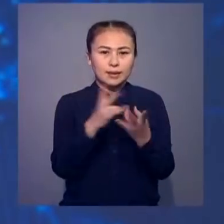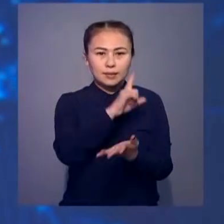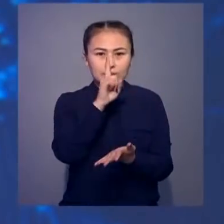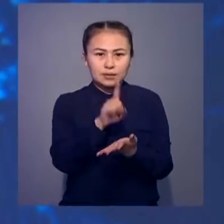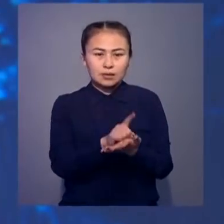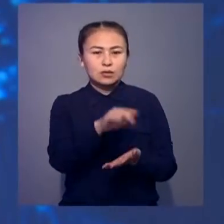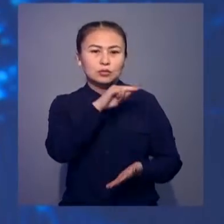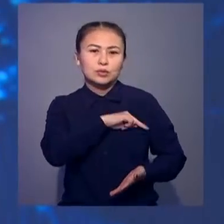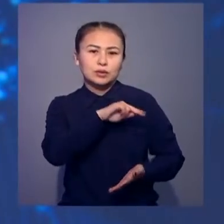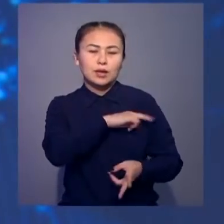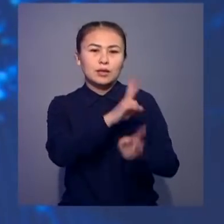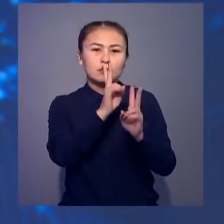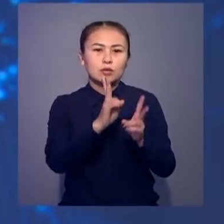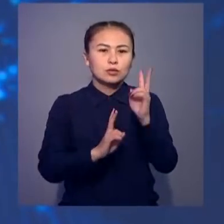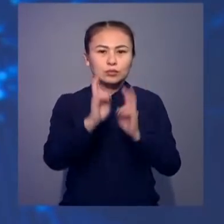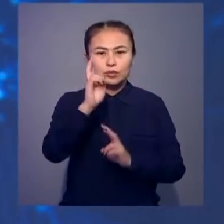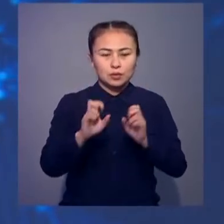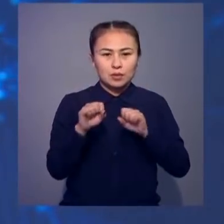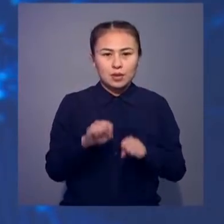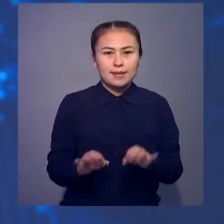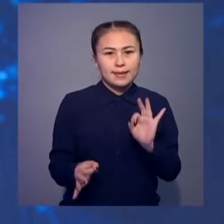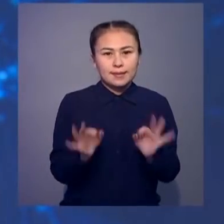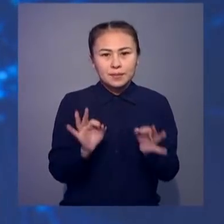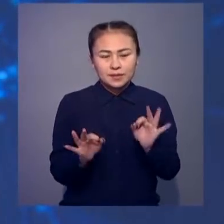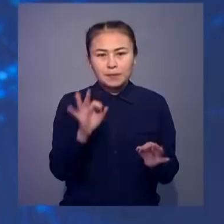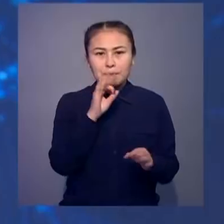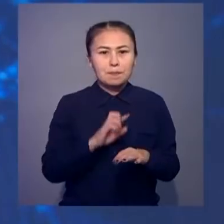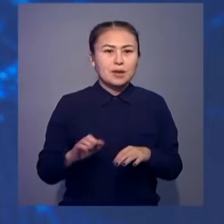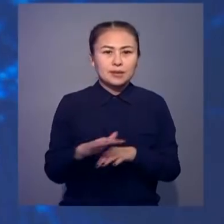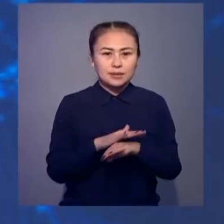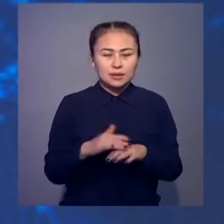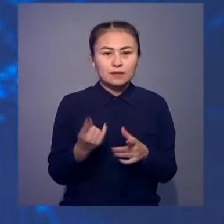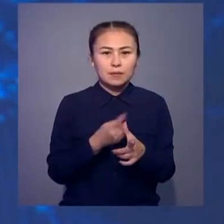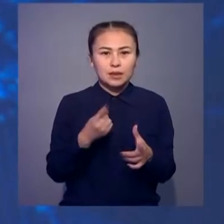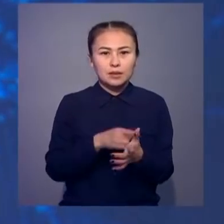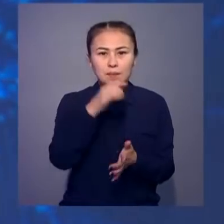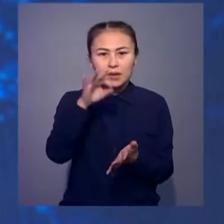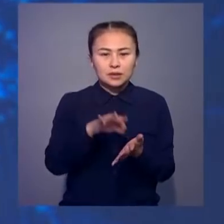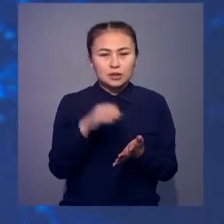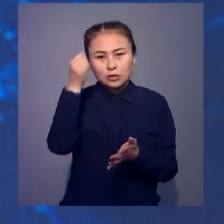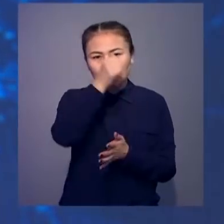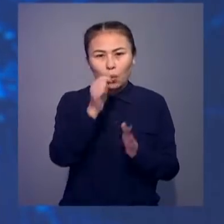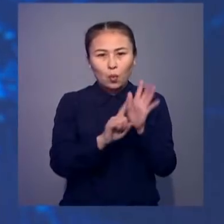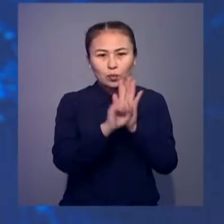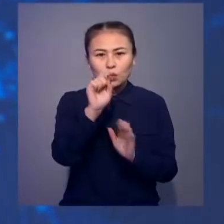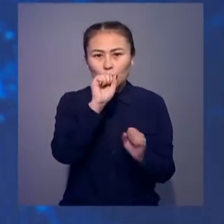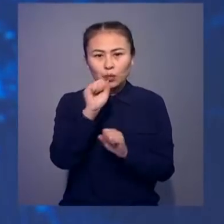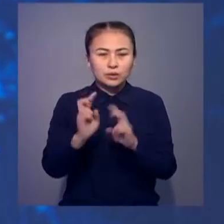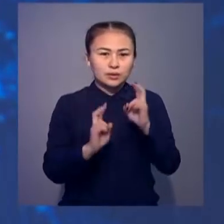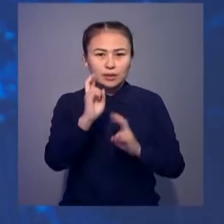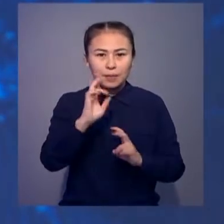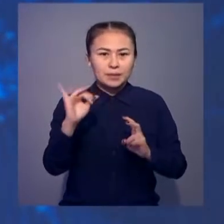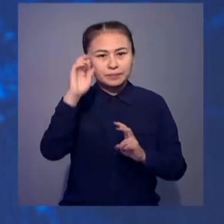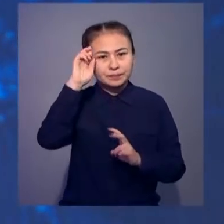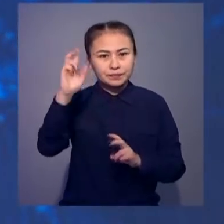Ос салада жұмысты етін кәсіп орындардың құқықтық нормативтік базасын жасақтау мақсатында жылбасында қорғаныз өнеркәсіпі